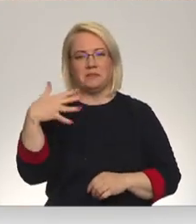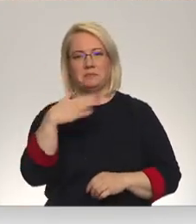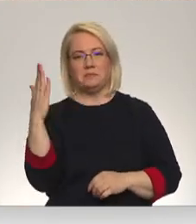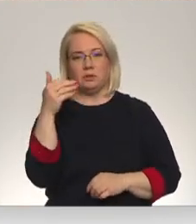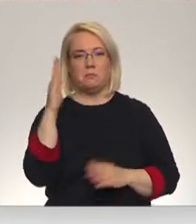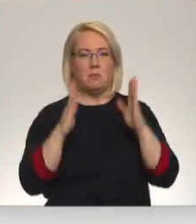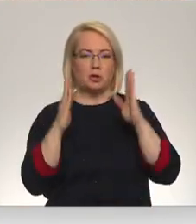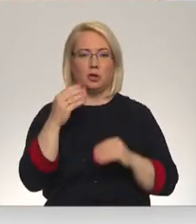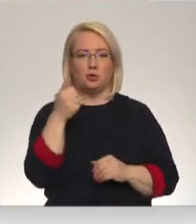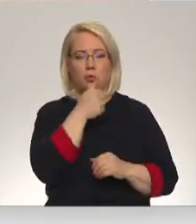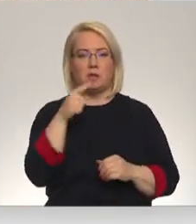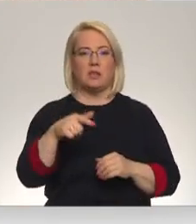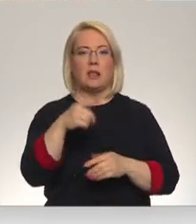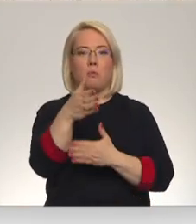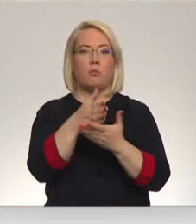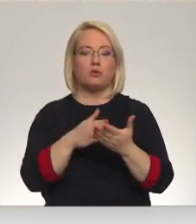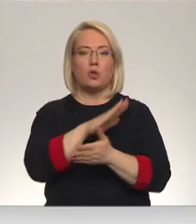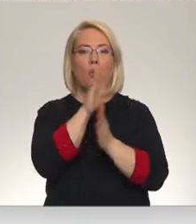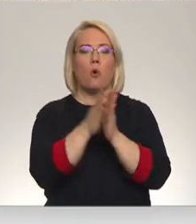pusē no kopējā skaita Latvijā.